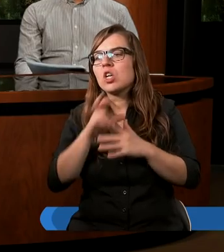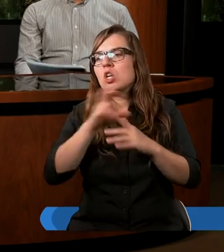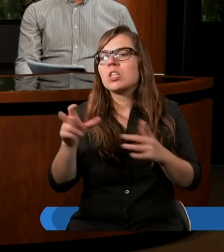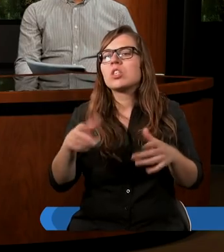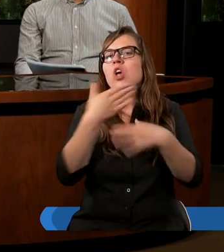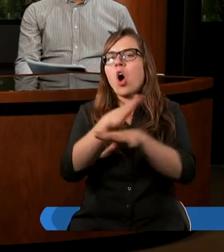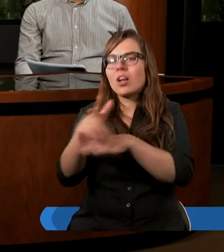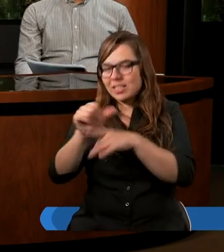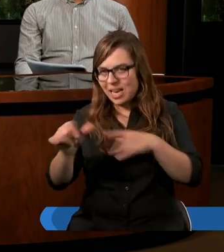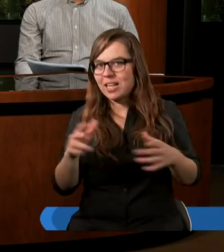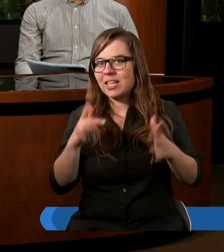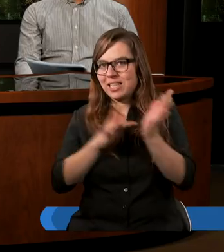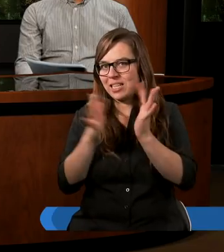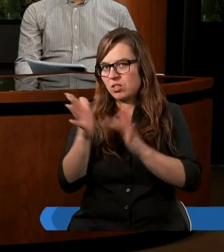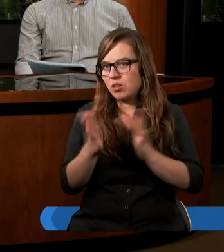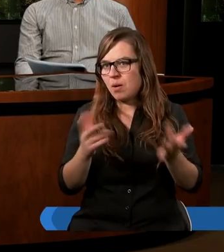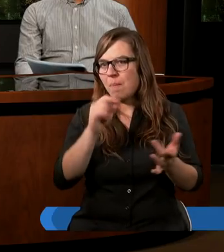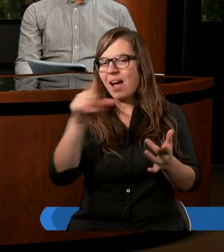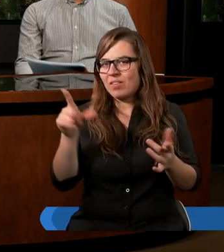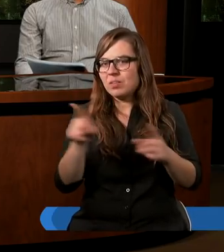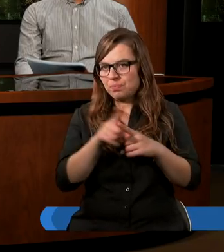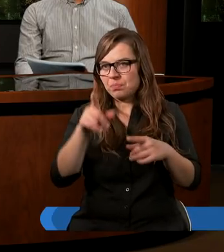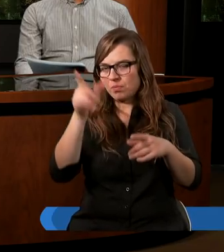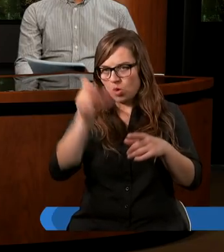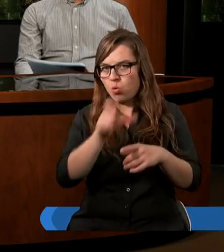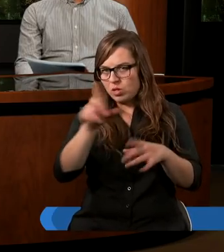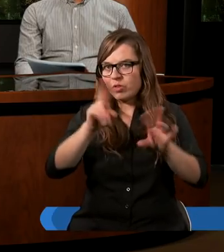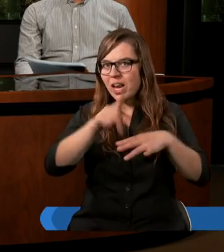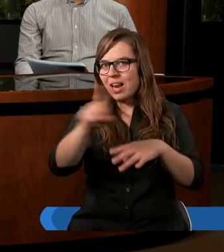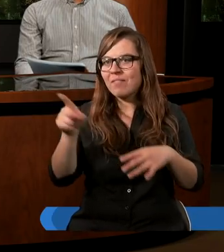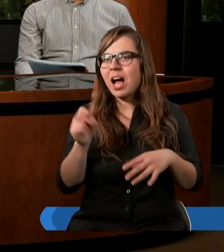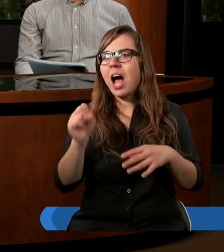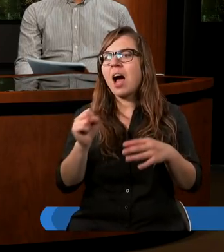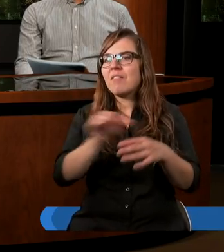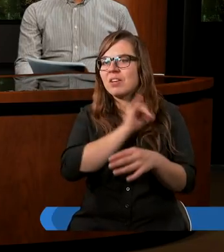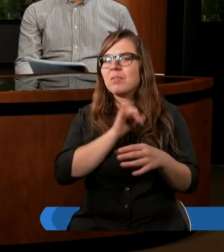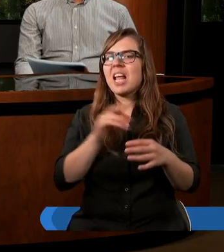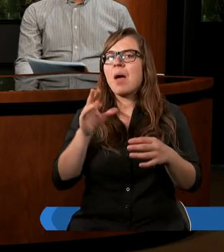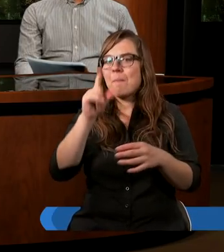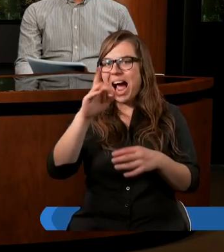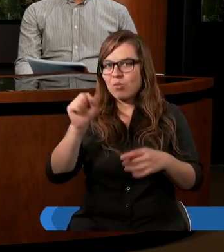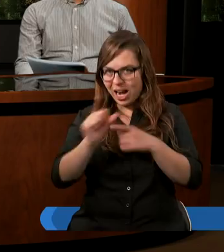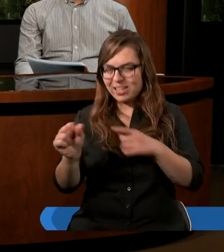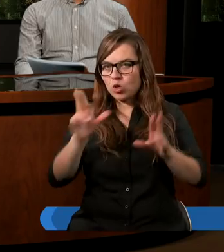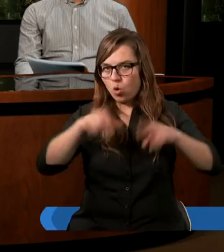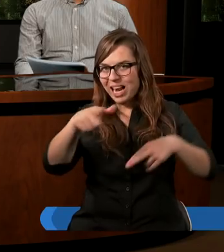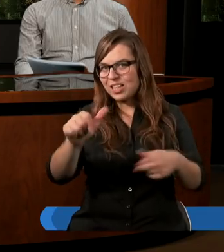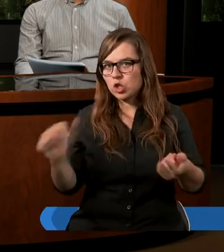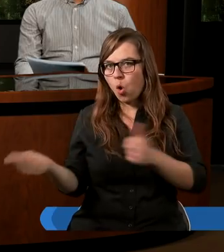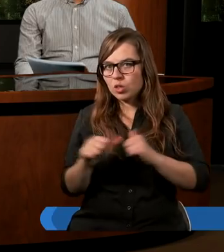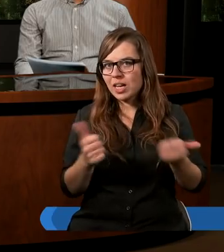Czy rozdzielony jest Chrystus? Czy Paweł za Was został ukrzyżowany, albo w imię Pawła zostaliście ochrzczeni?